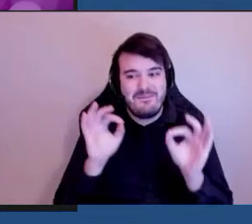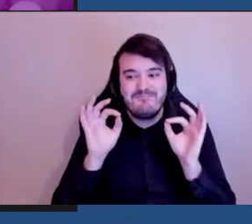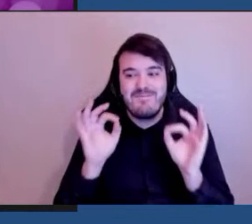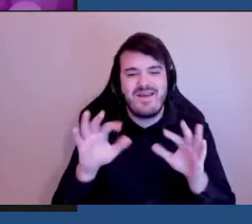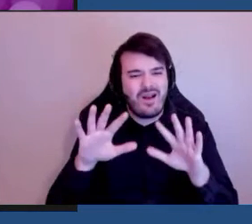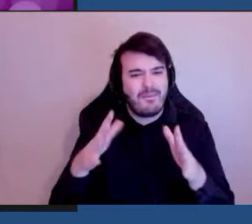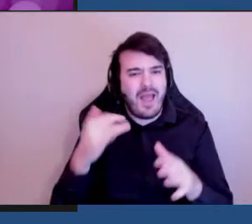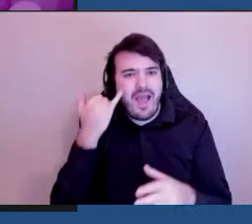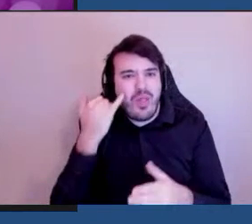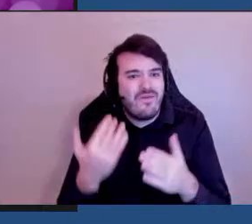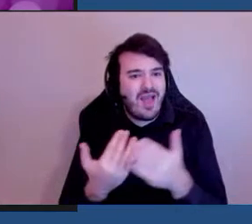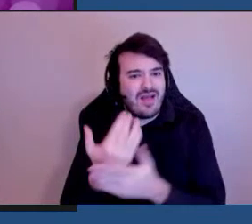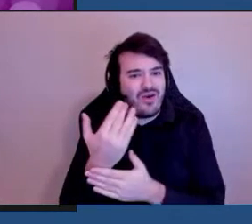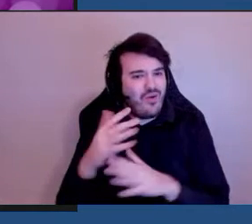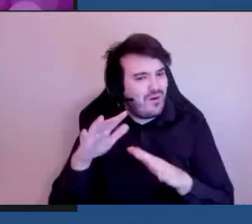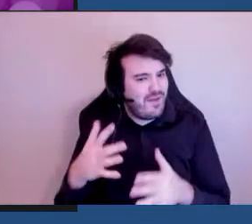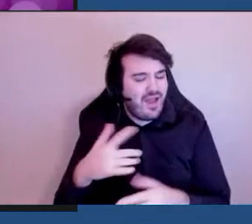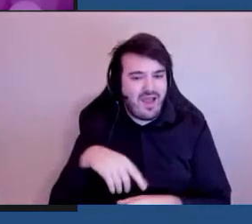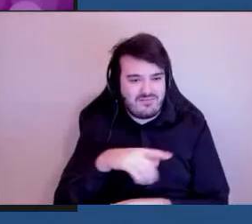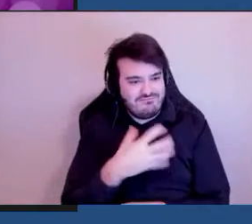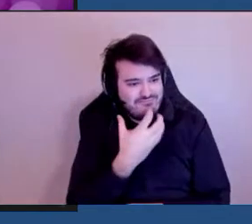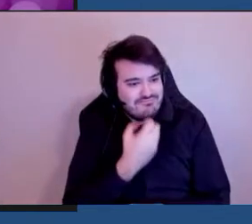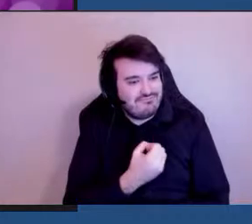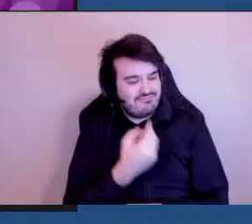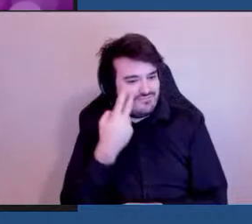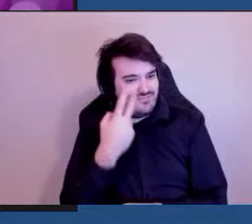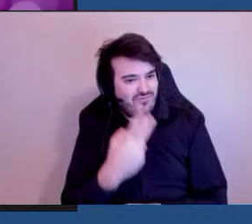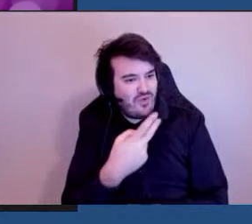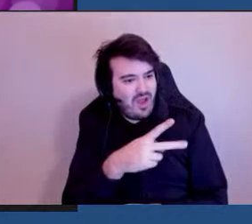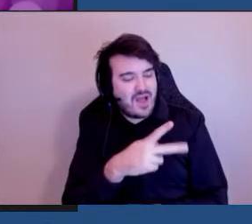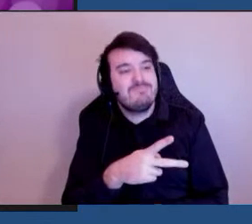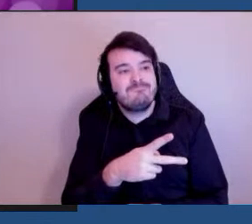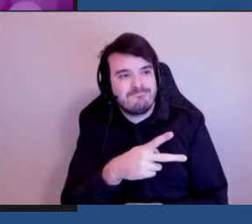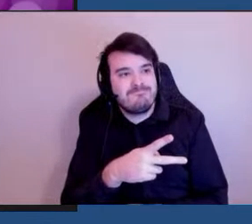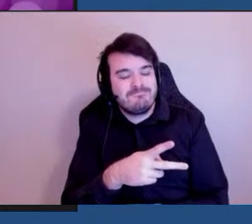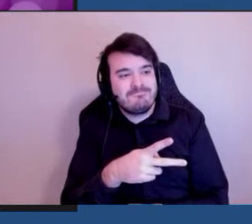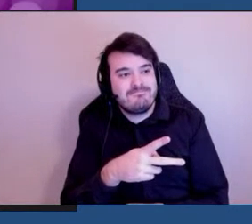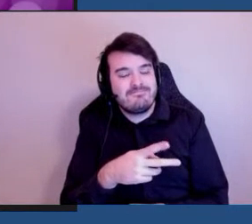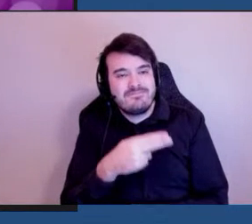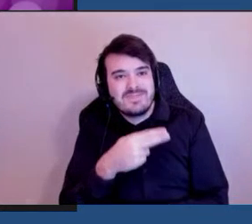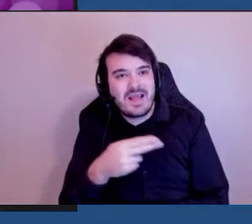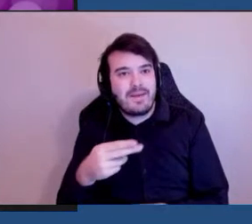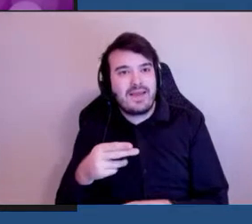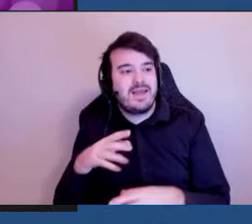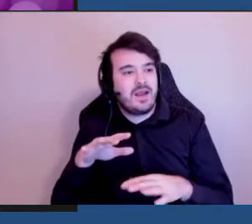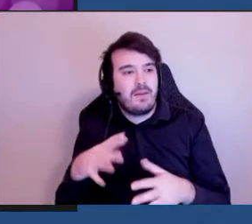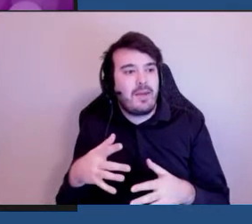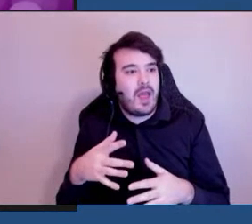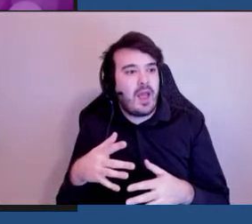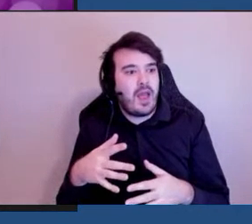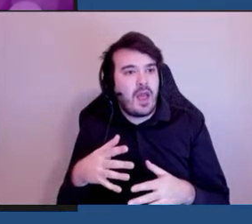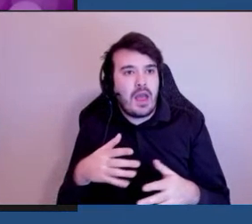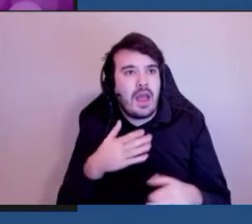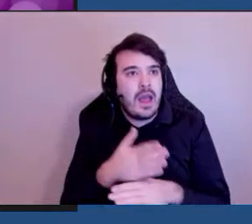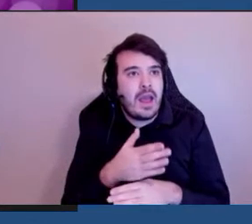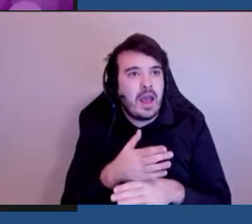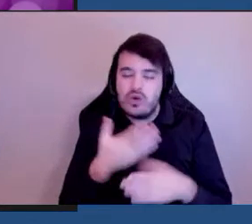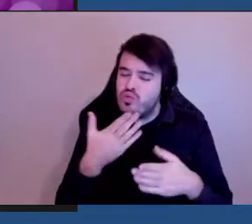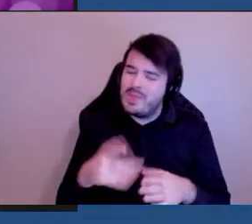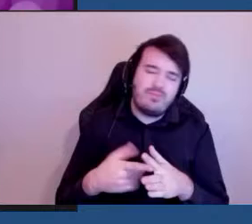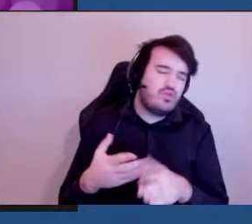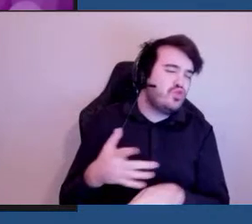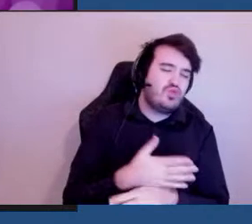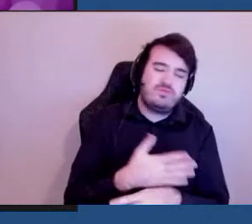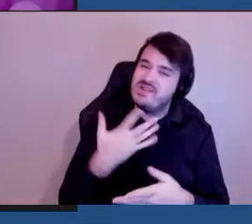innover quand on tient compte des voies handicapées dès le départ. Notre